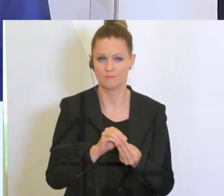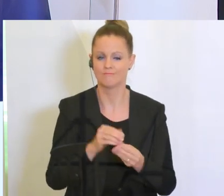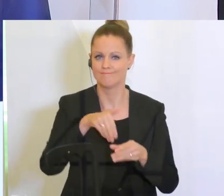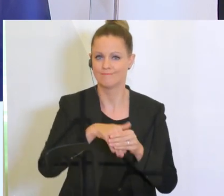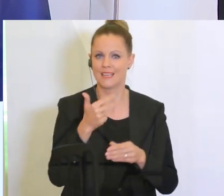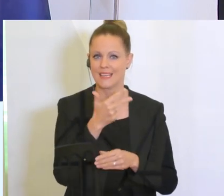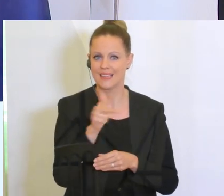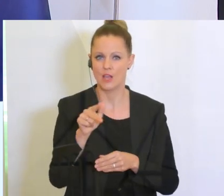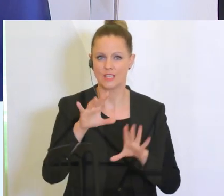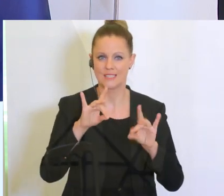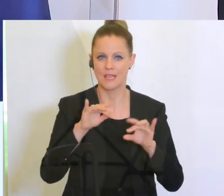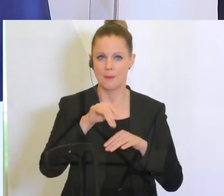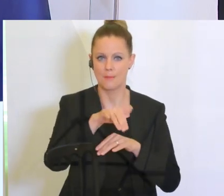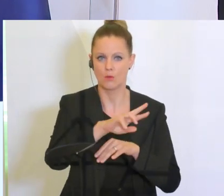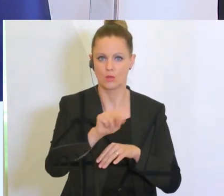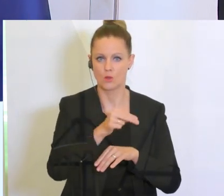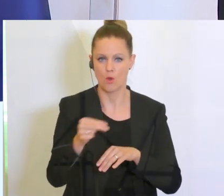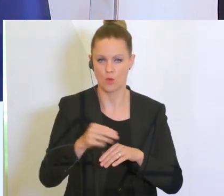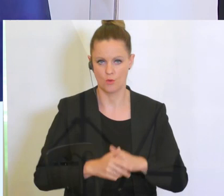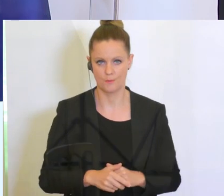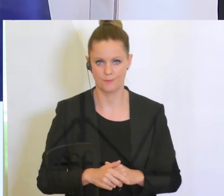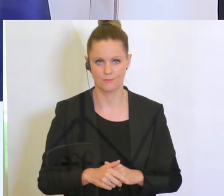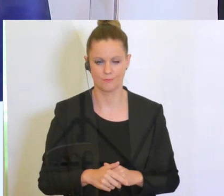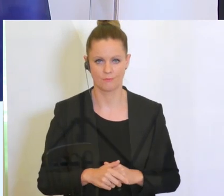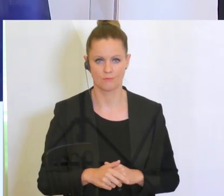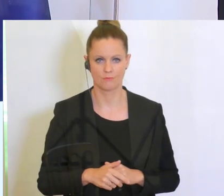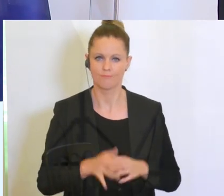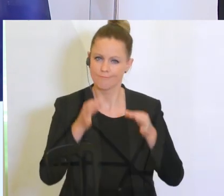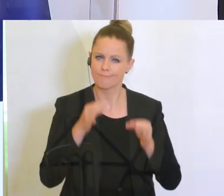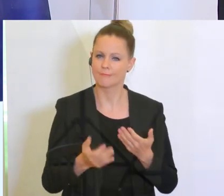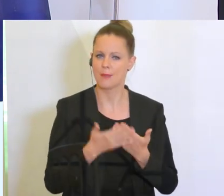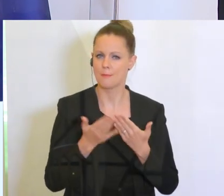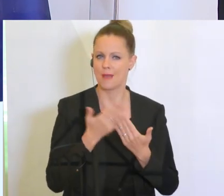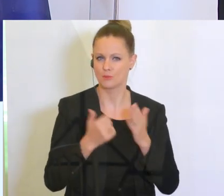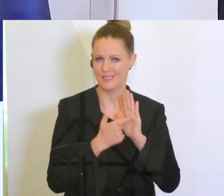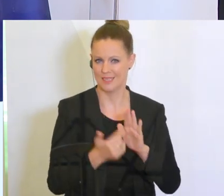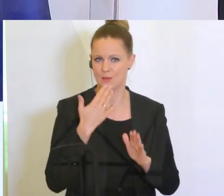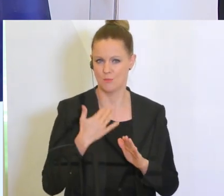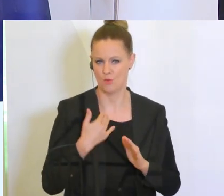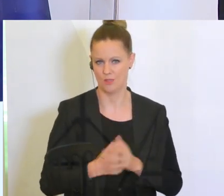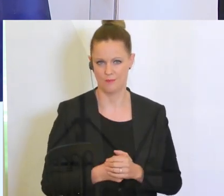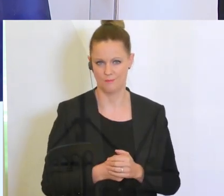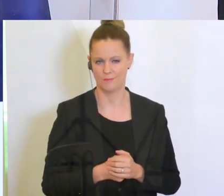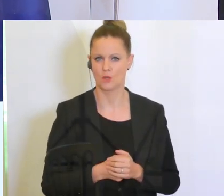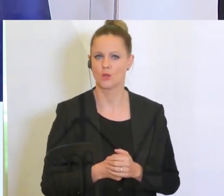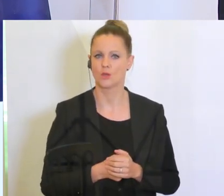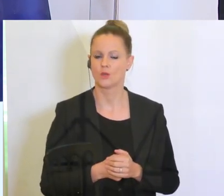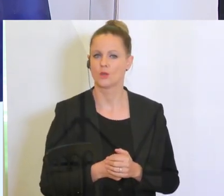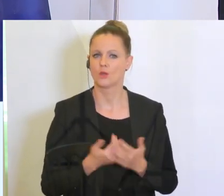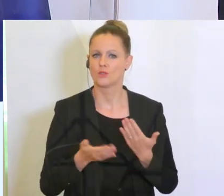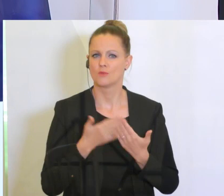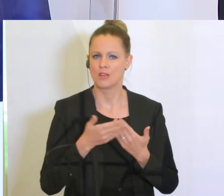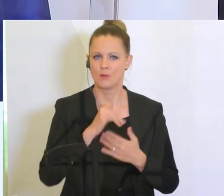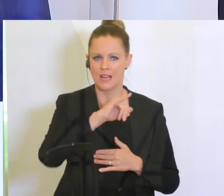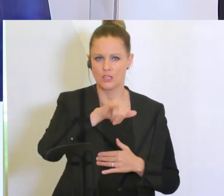310 Millionen Euro. Um Ihnen ein ganz konkretes Beispiel zu geben, der Dreh von